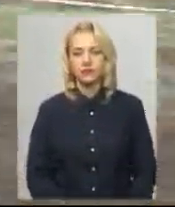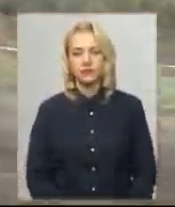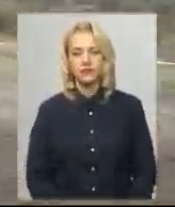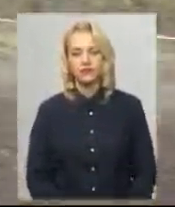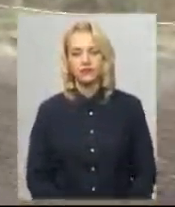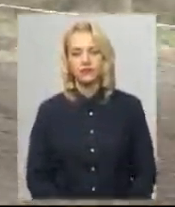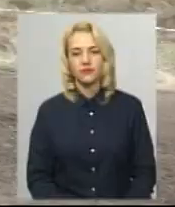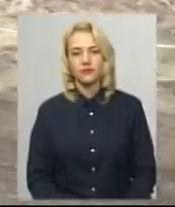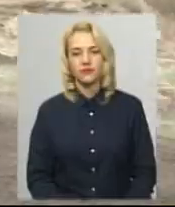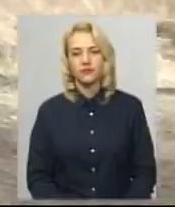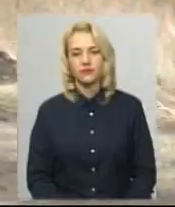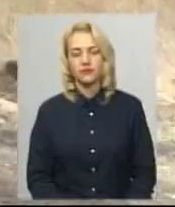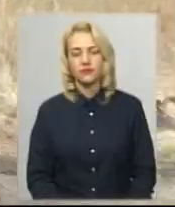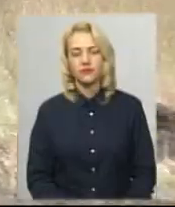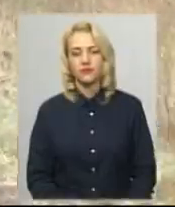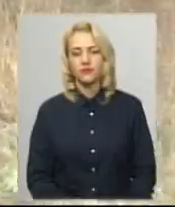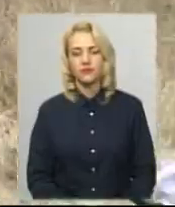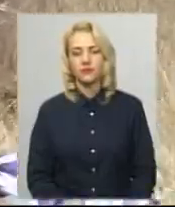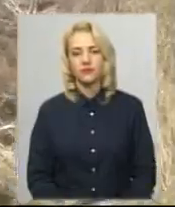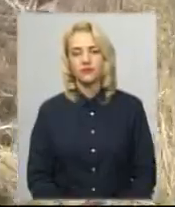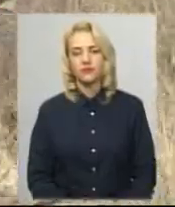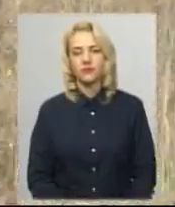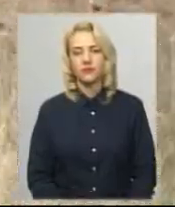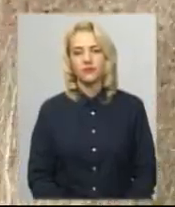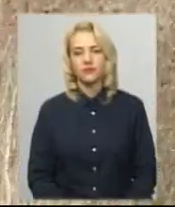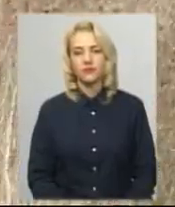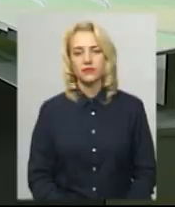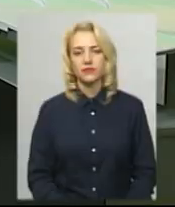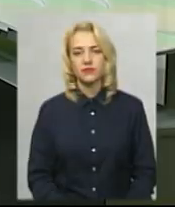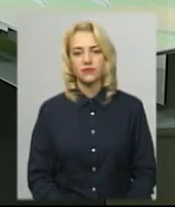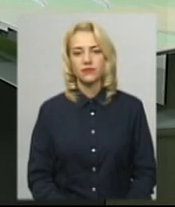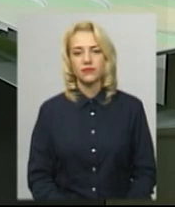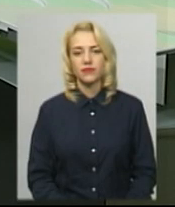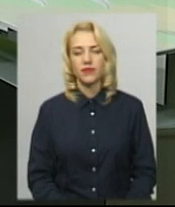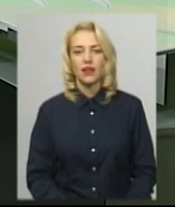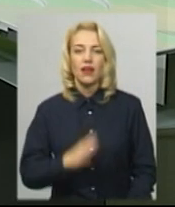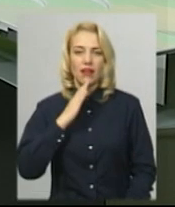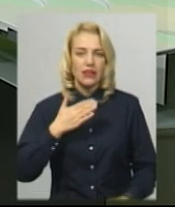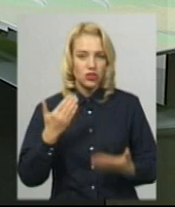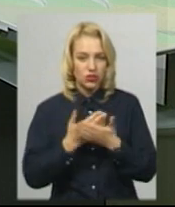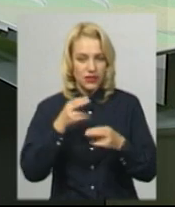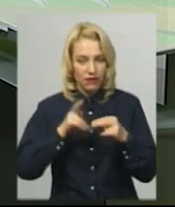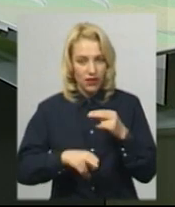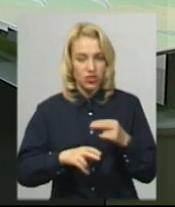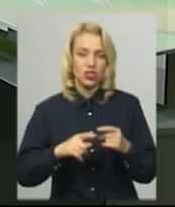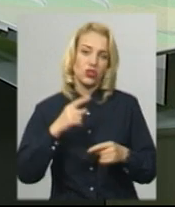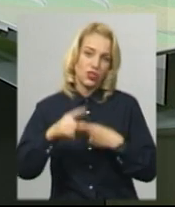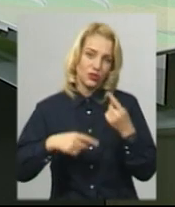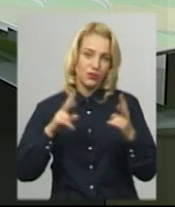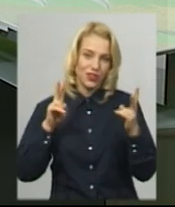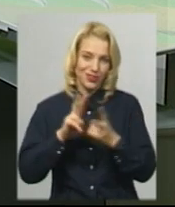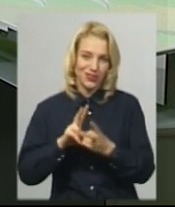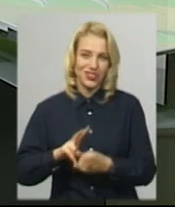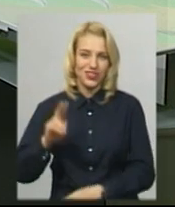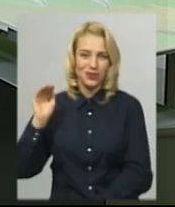Андрій Гумений, Іван Мовчан, новина на Суспільному, Хмельницький. Наш випуск завершено. Зустрінемося о